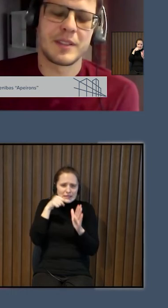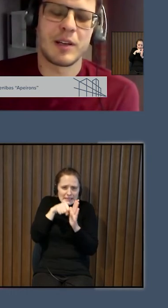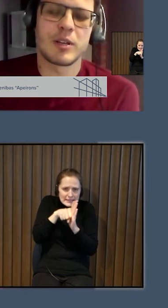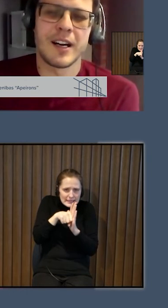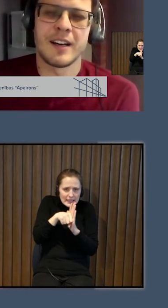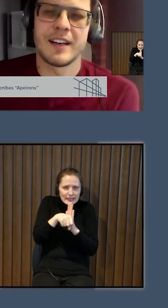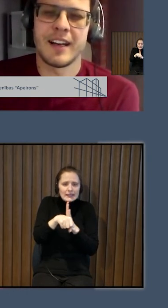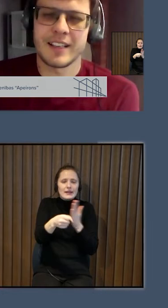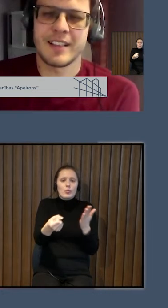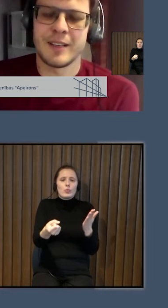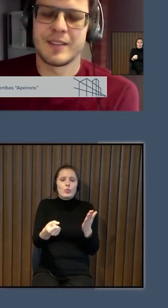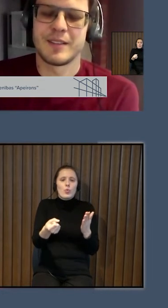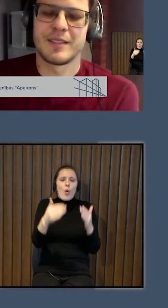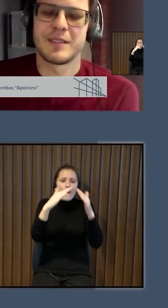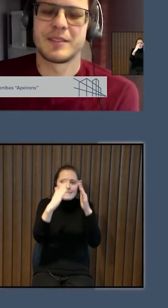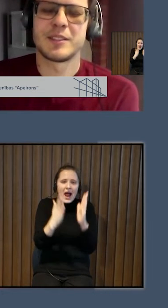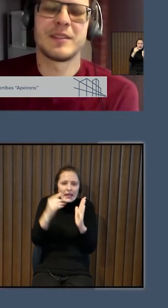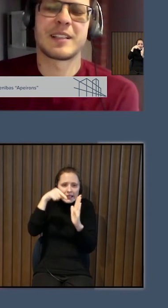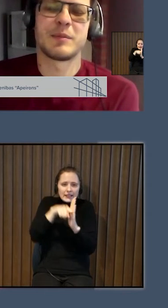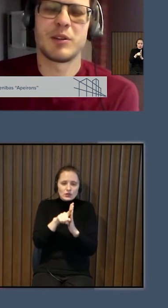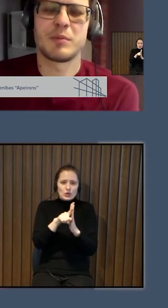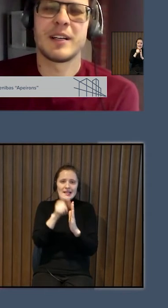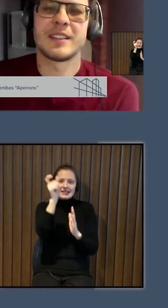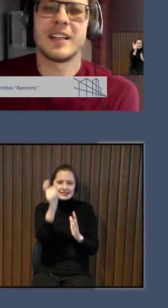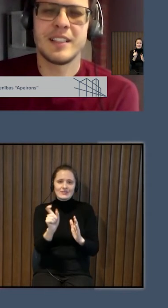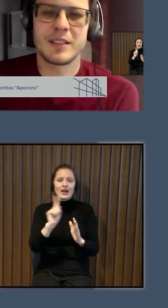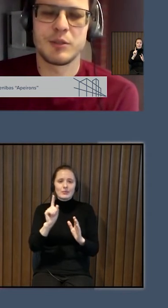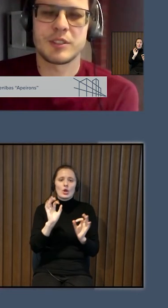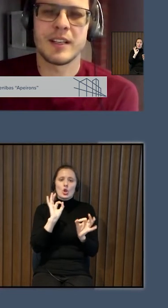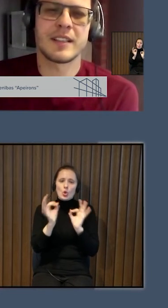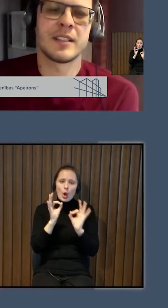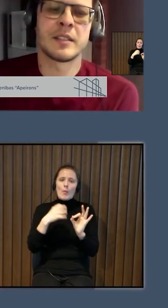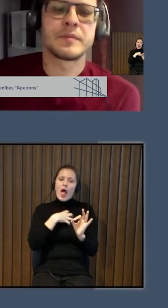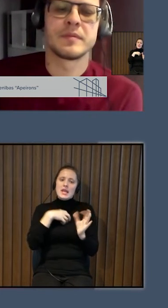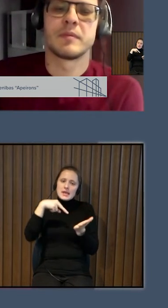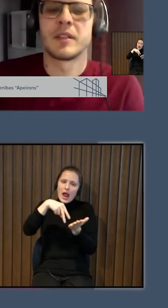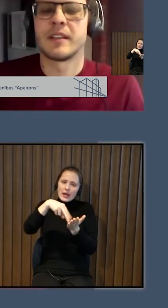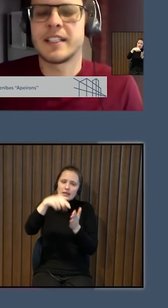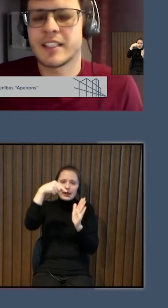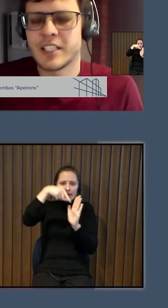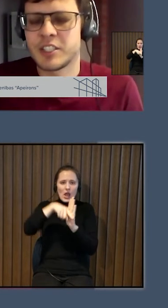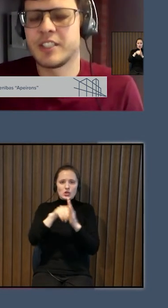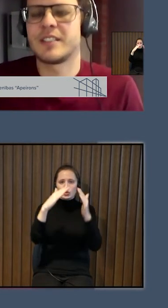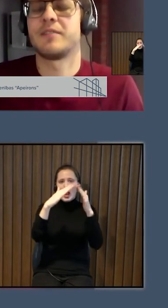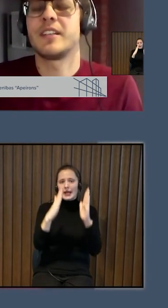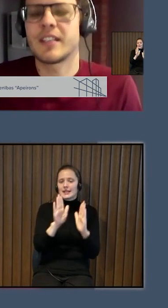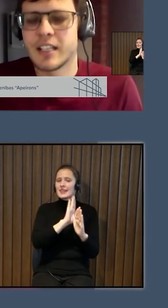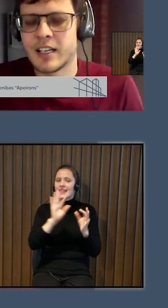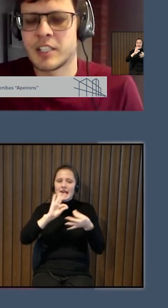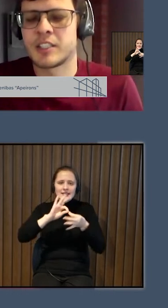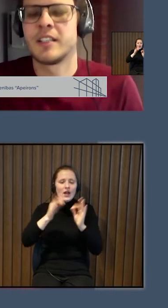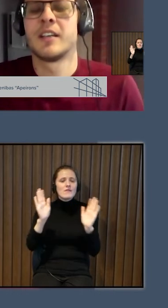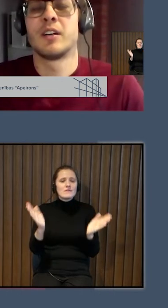kaut kā ēkā. Cilvēkiem ir normāli jāiekļūst tā kā nesarežģīti,